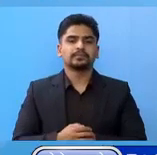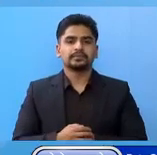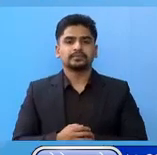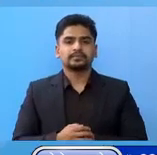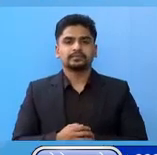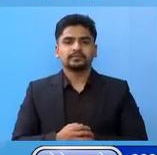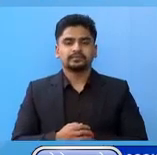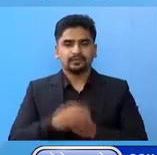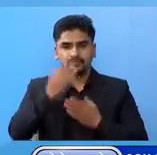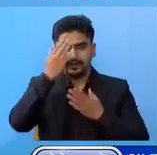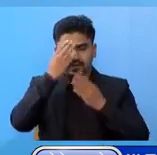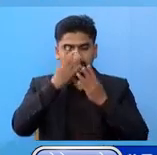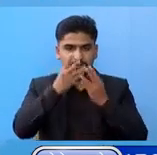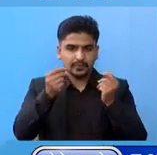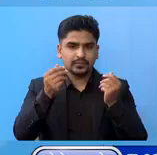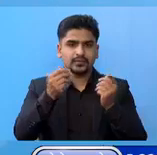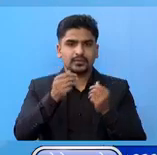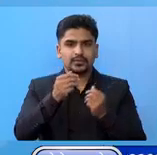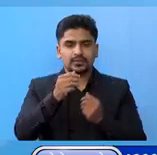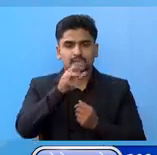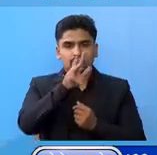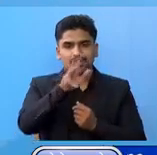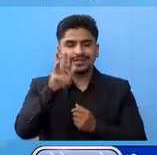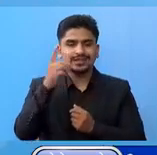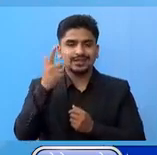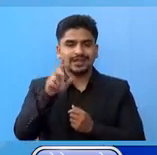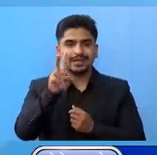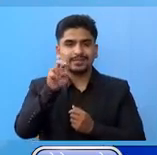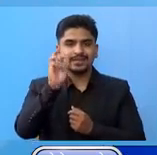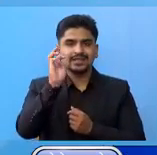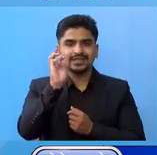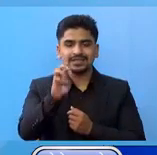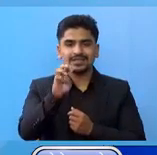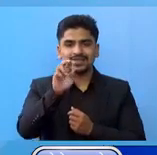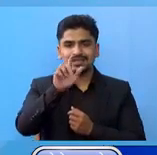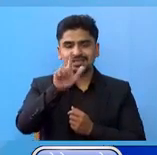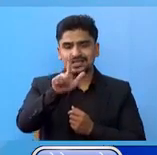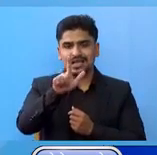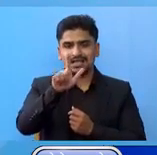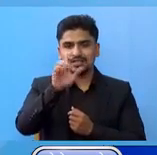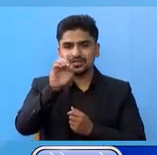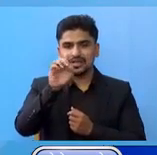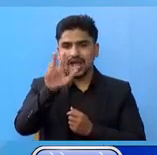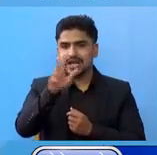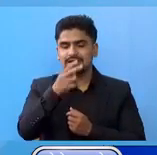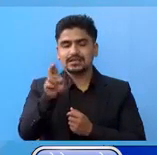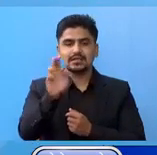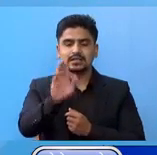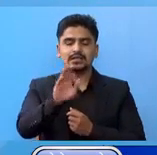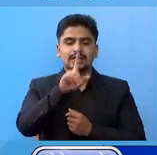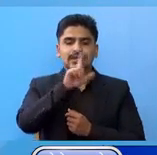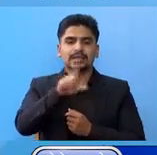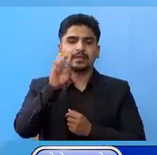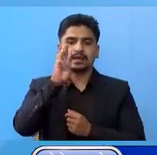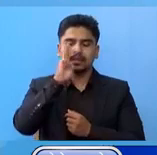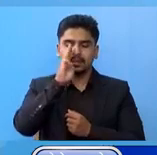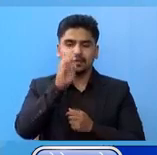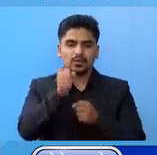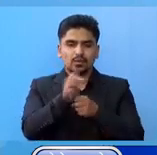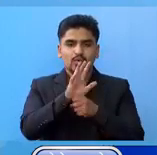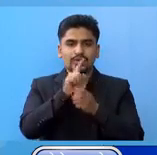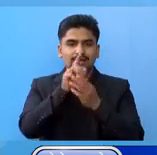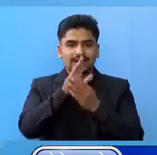निको उनेको संख्या उनान सै लाख 20,608 रहेको चा नेपाल मां COVID